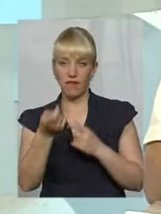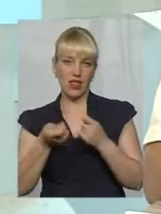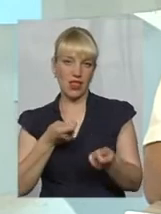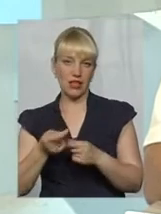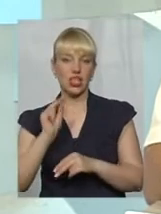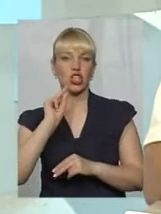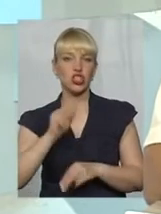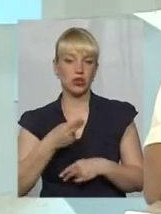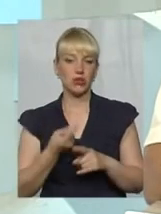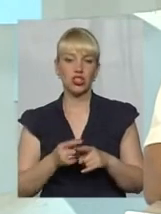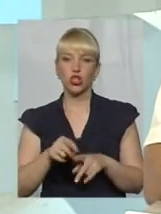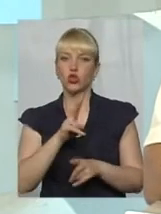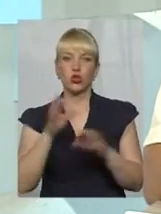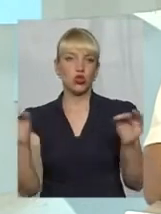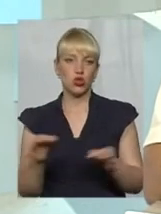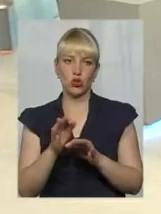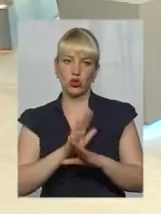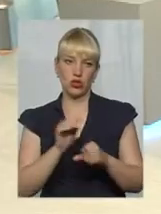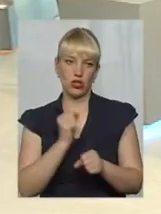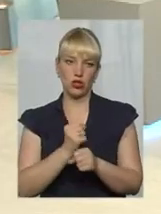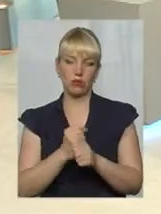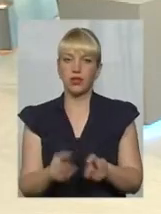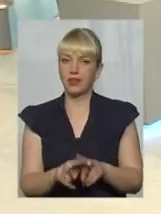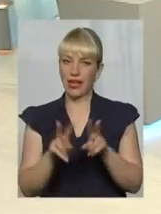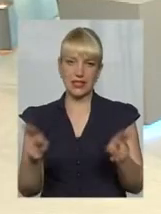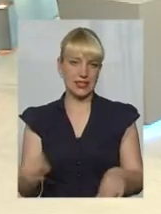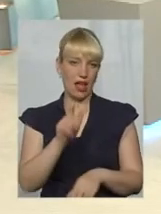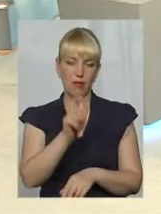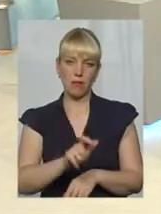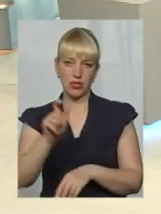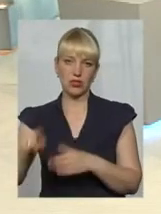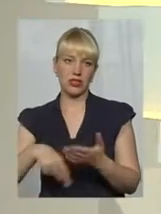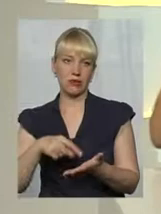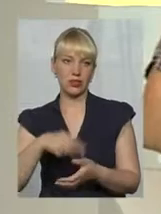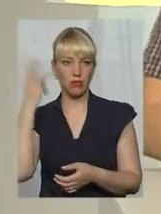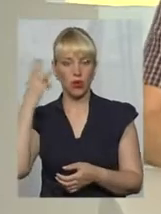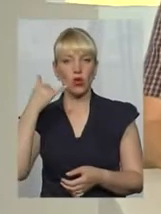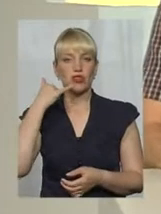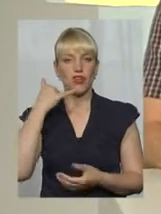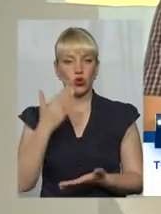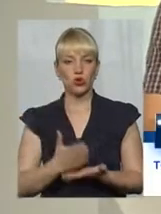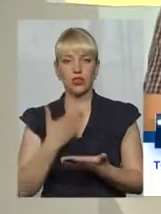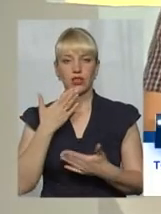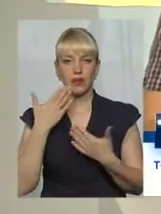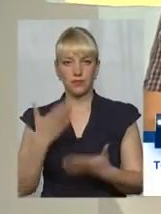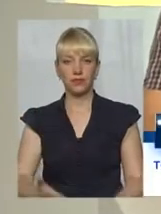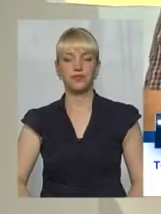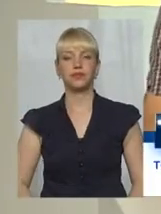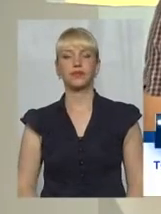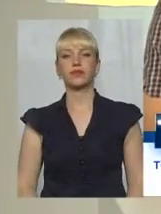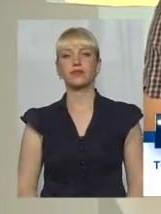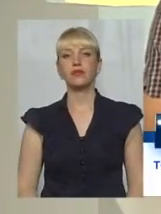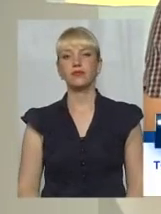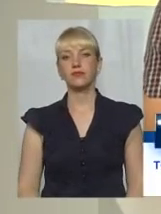чим ті, які нічого не роблять. Вони ж такі самі мешканці міста Хмельницька. Так, дякую. нас є дзвіночок. Доброго вечора. Вас